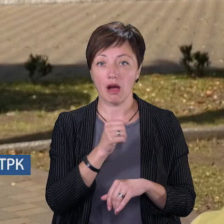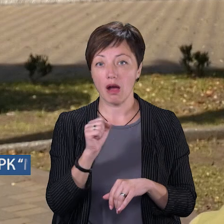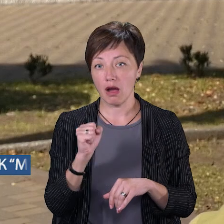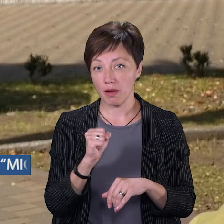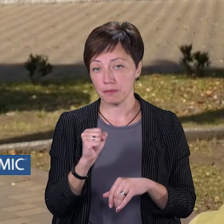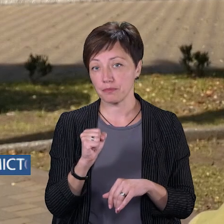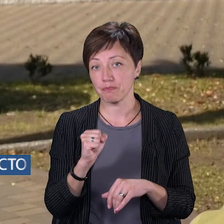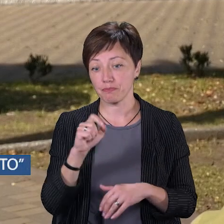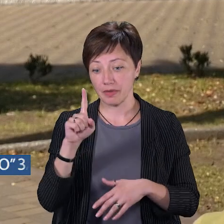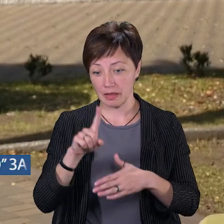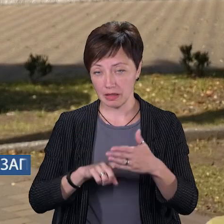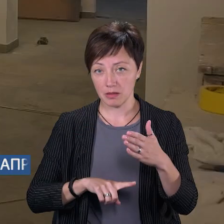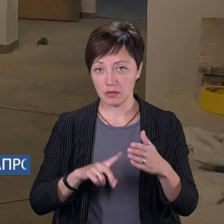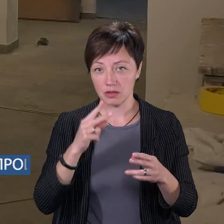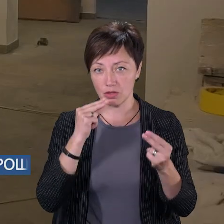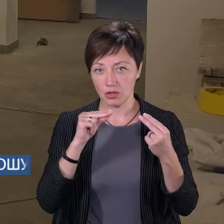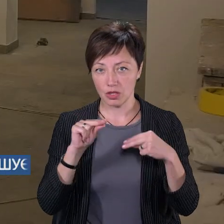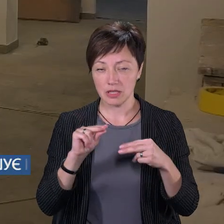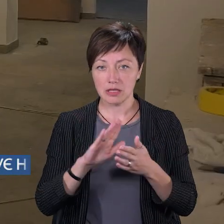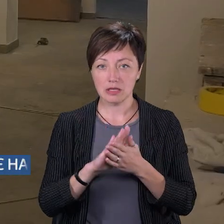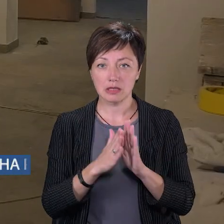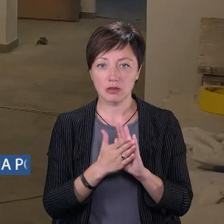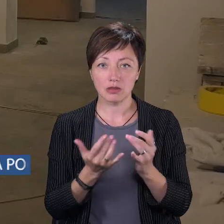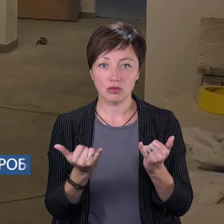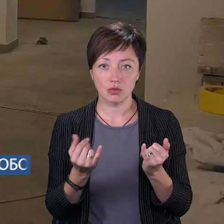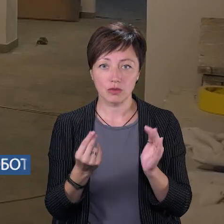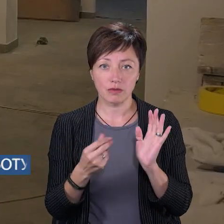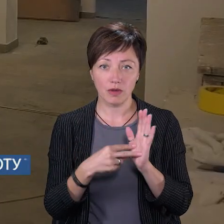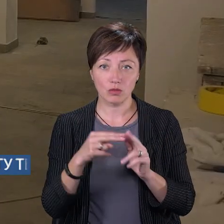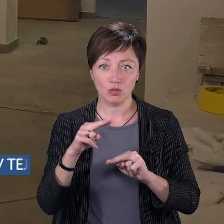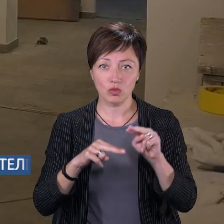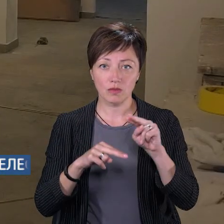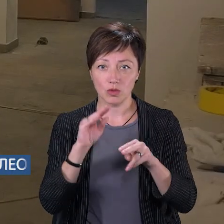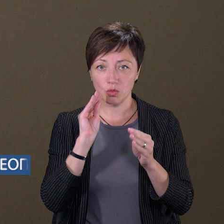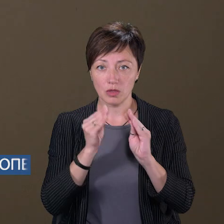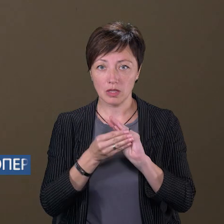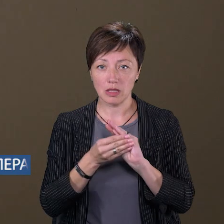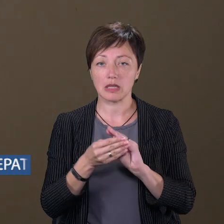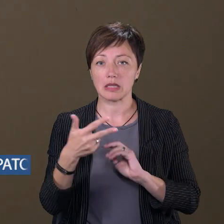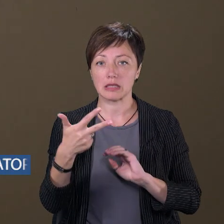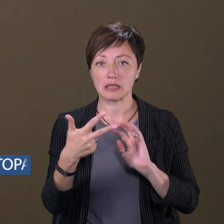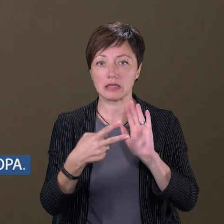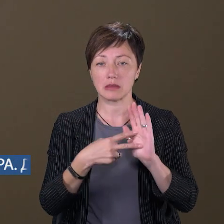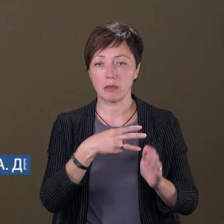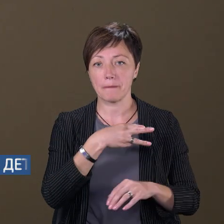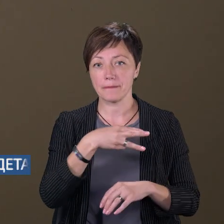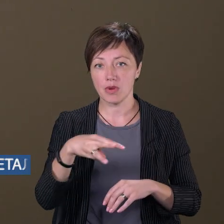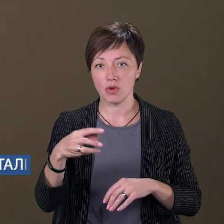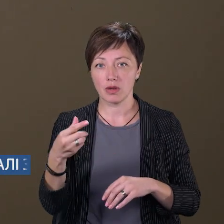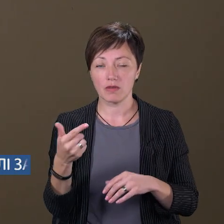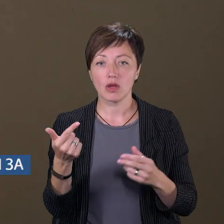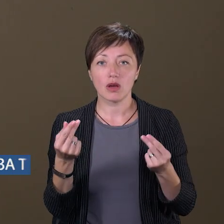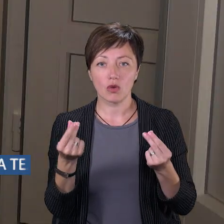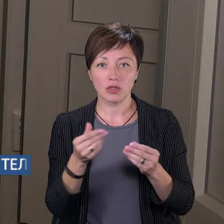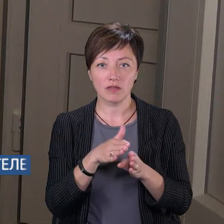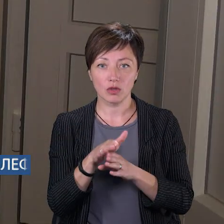А надіємося на краще. Станом на сьогодні вартість будівництва укриття у гімназії – 37 мільйонів гривень. Гроші на